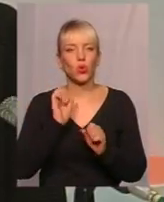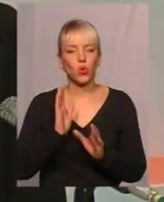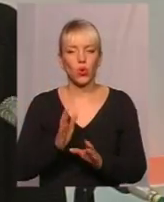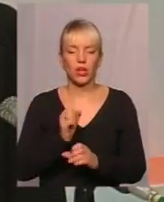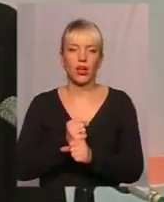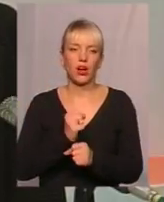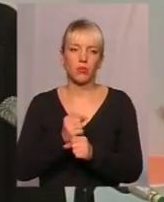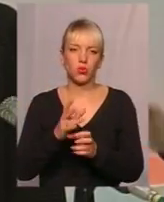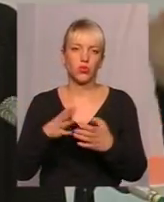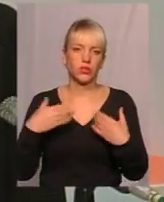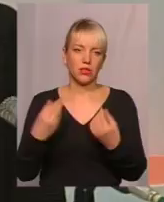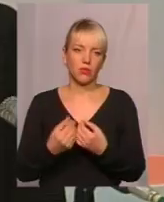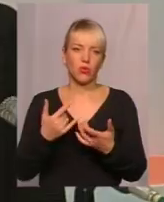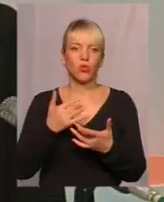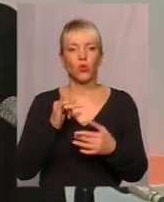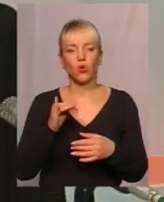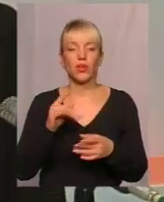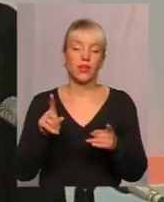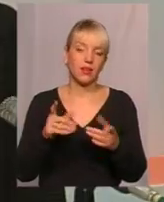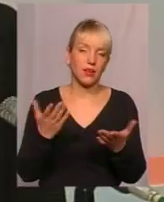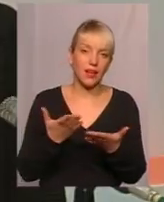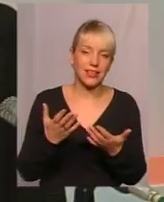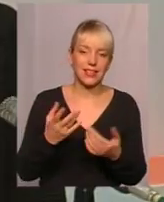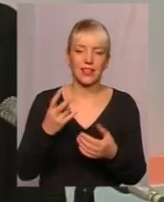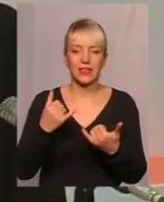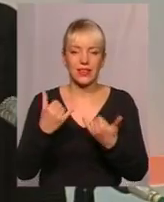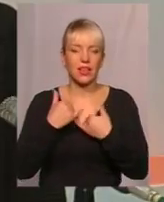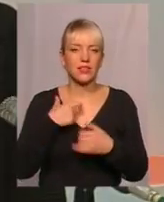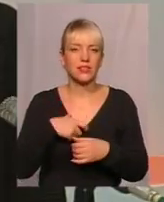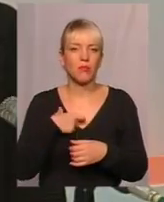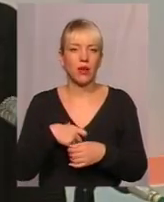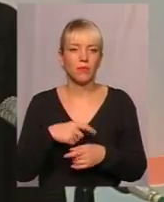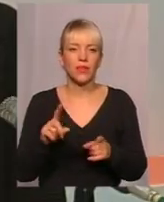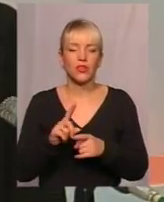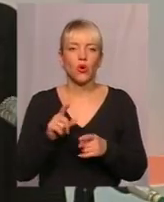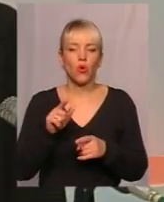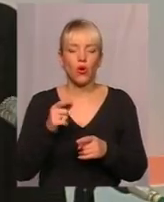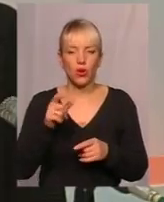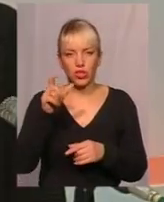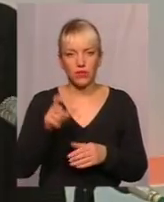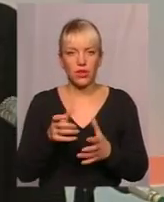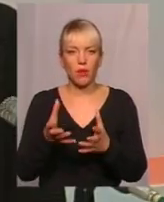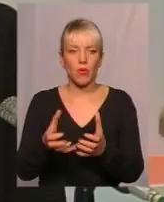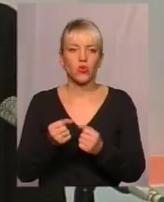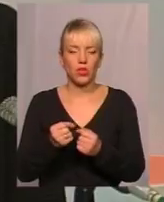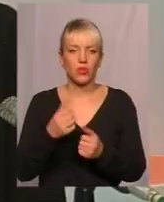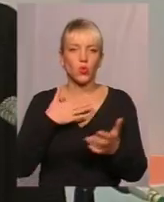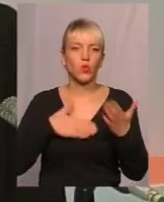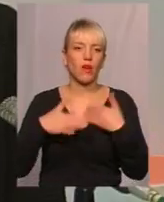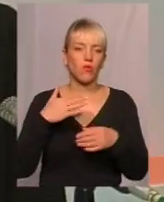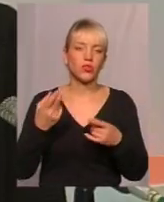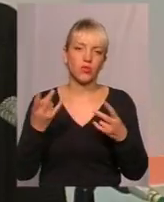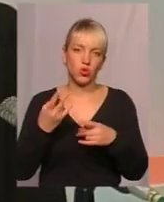сем'ю, але і якісь для себе, від чого він получає удовольствие. І він має це